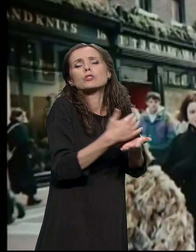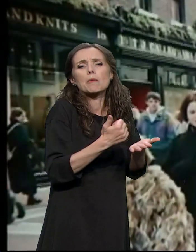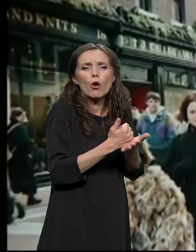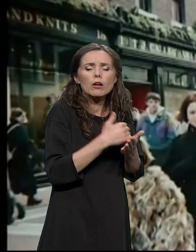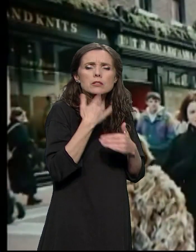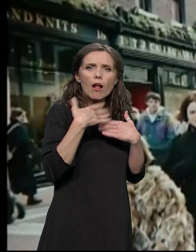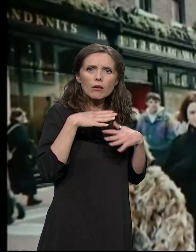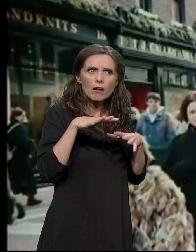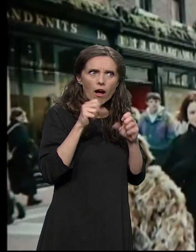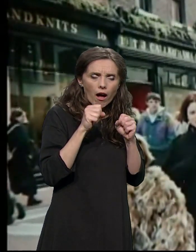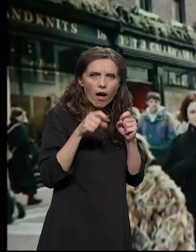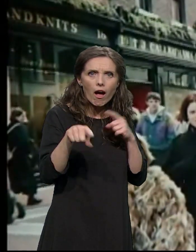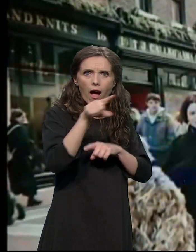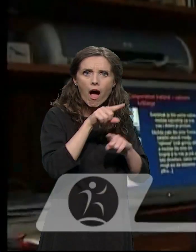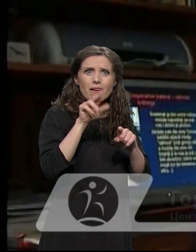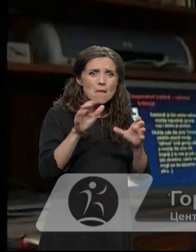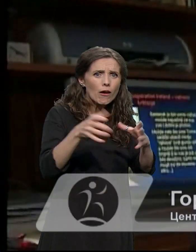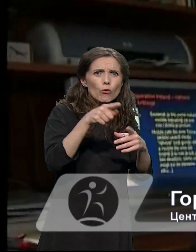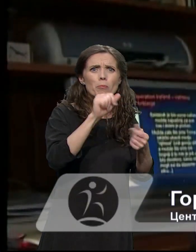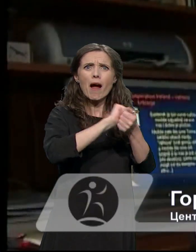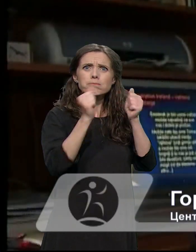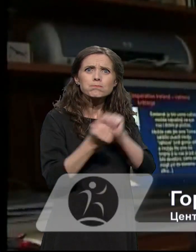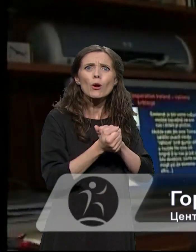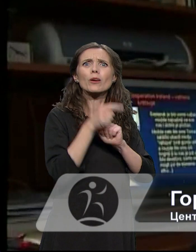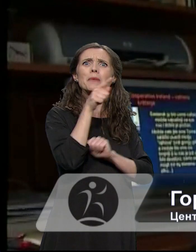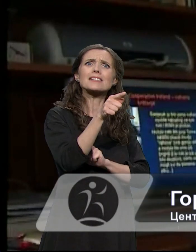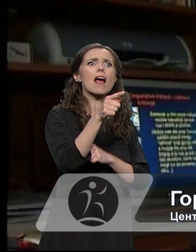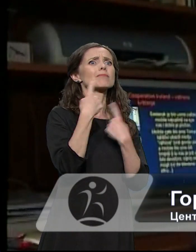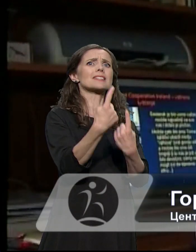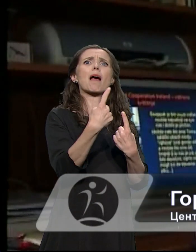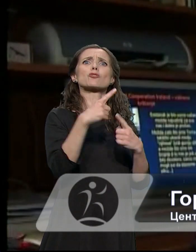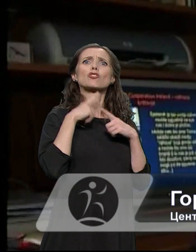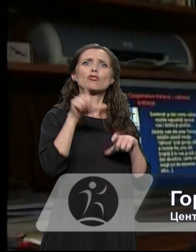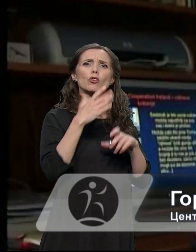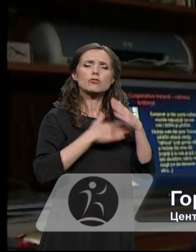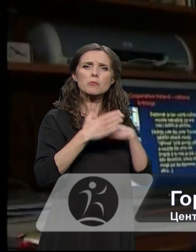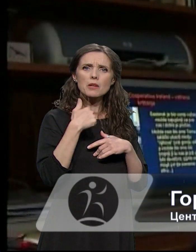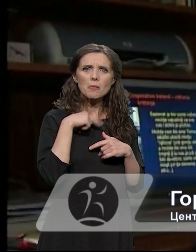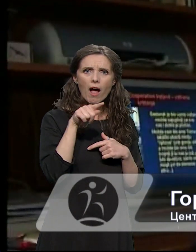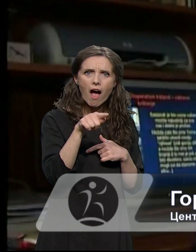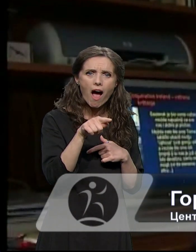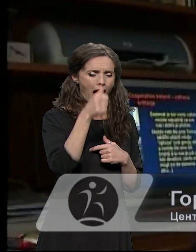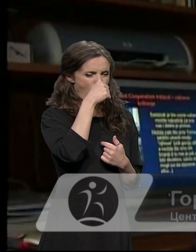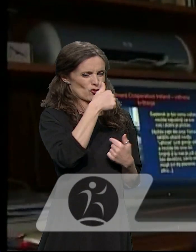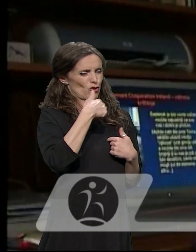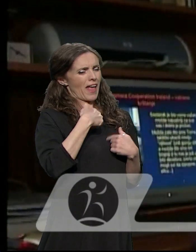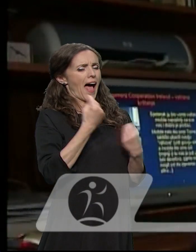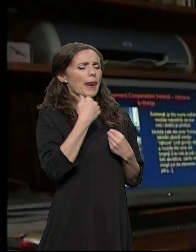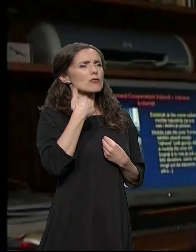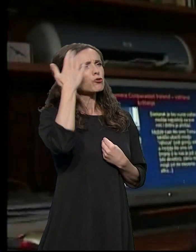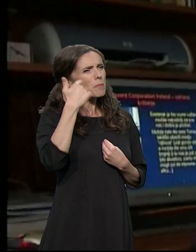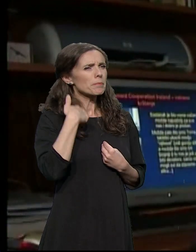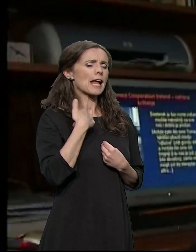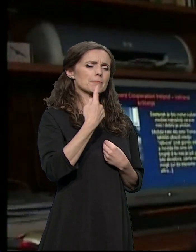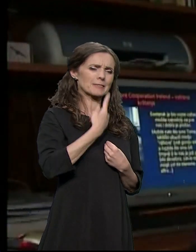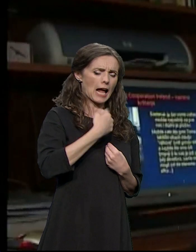postoji čitav pokret za samostalni život osoba sa invaliditetom i u stvari pronašla ime za nešto što sam ja